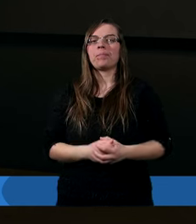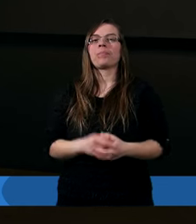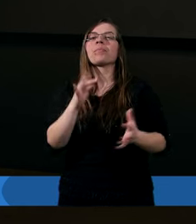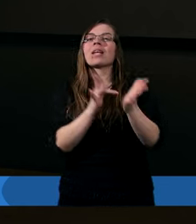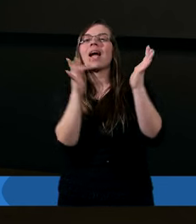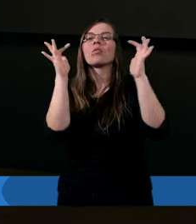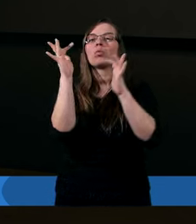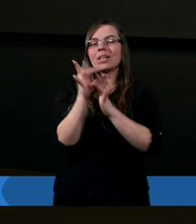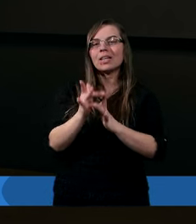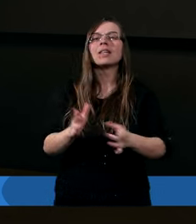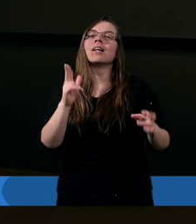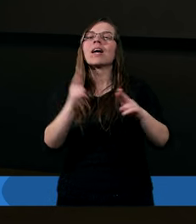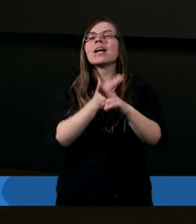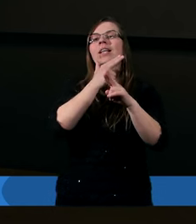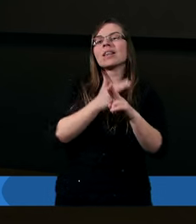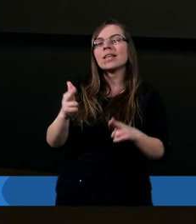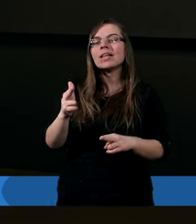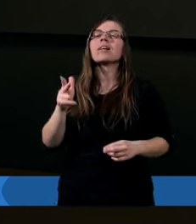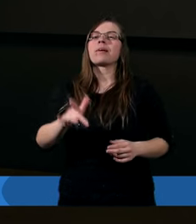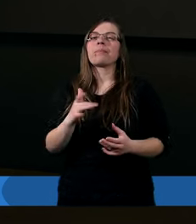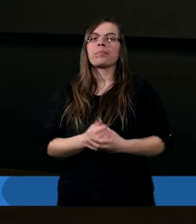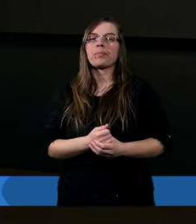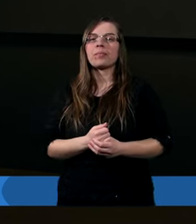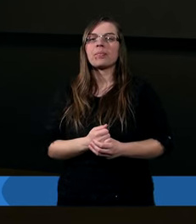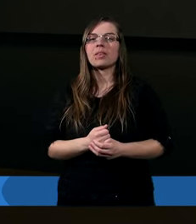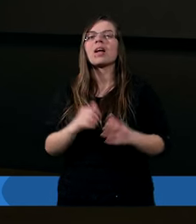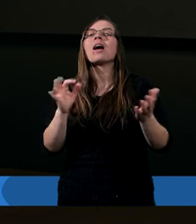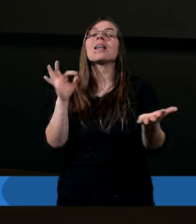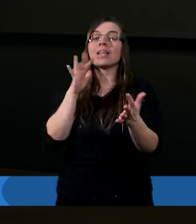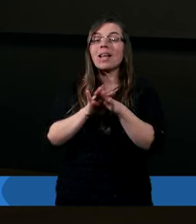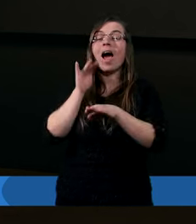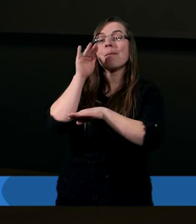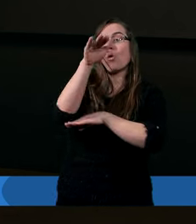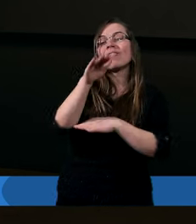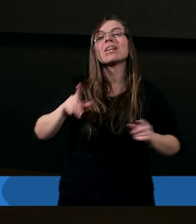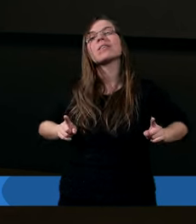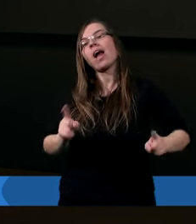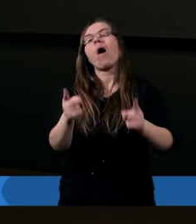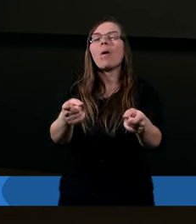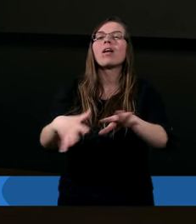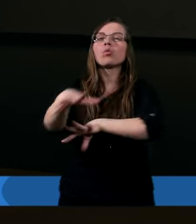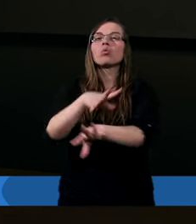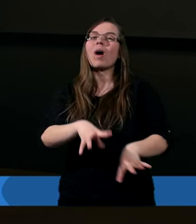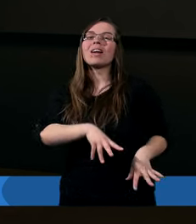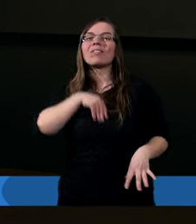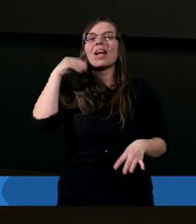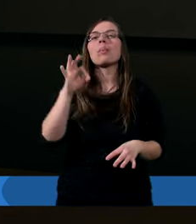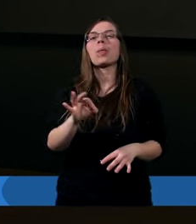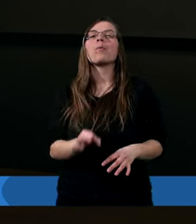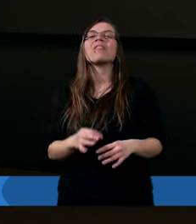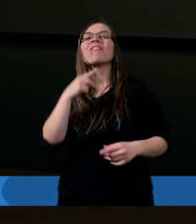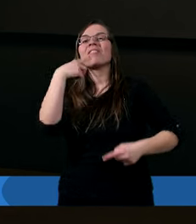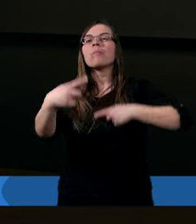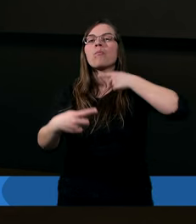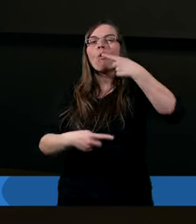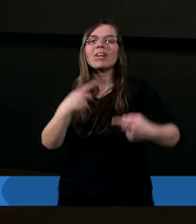Jezus Chrystus, gdy zapowiadał działalność Ducha Świętego, to